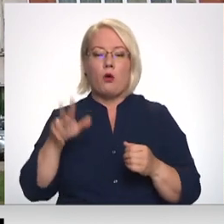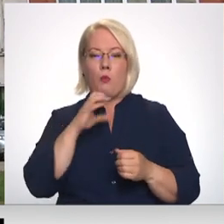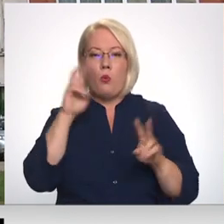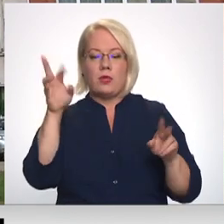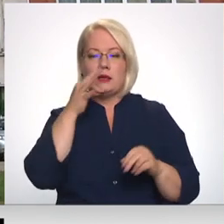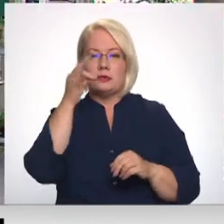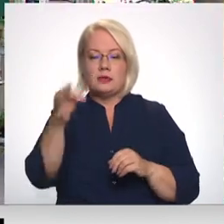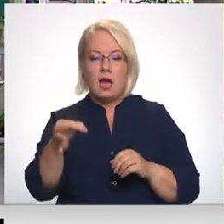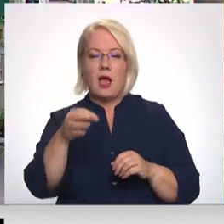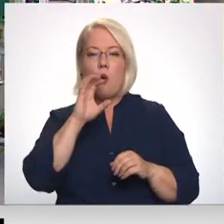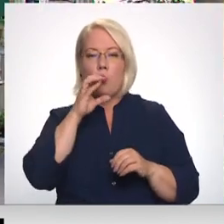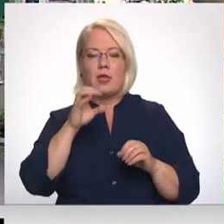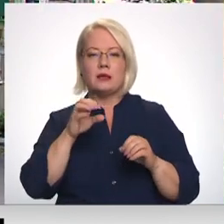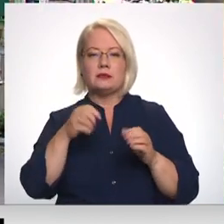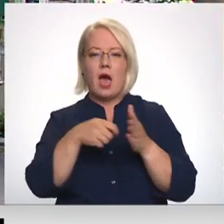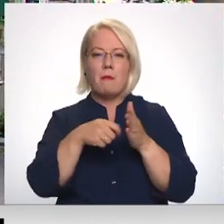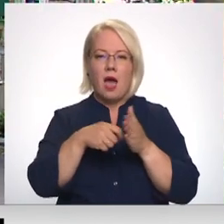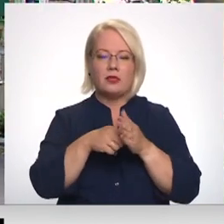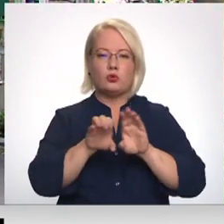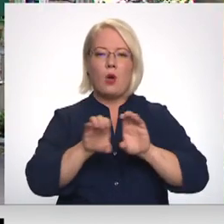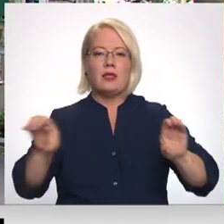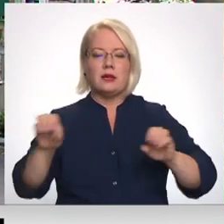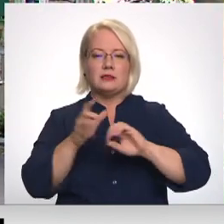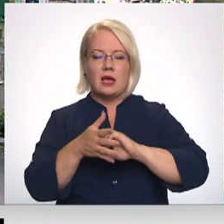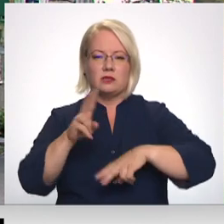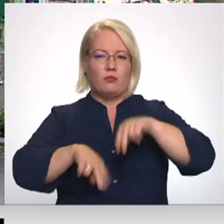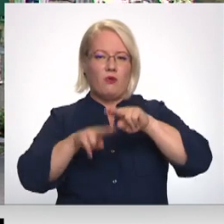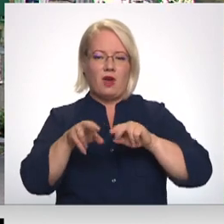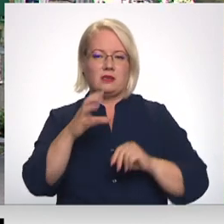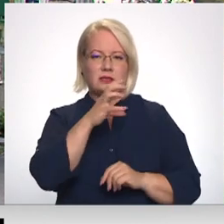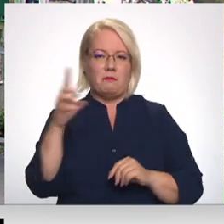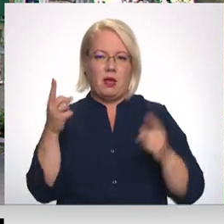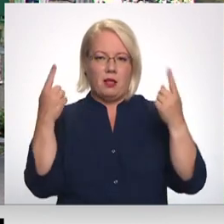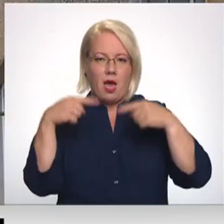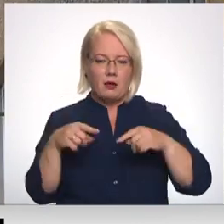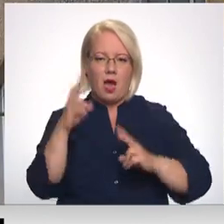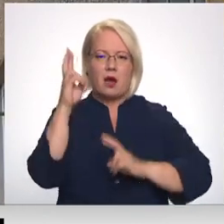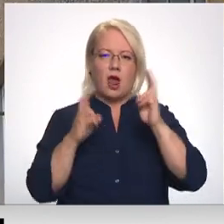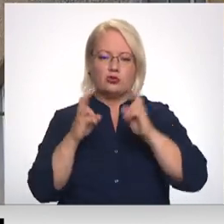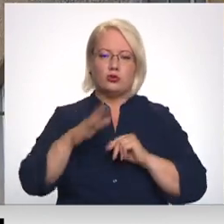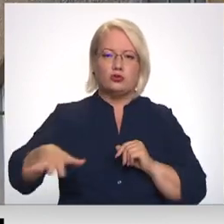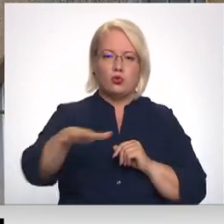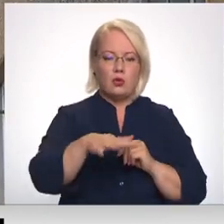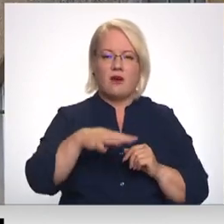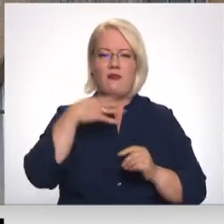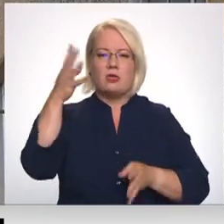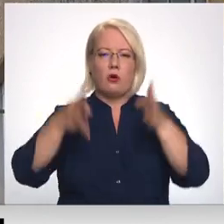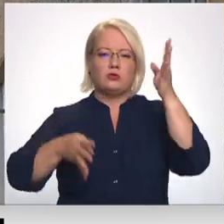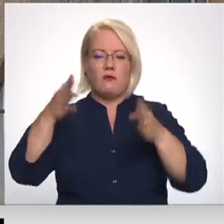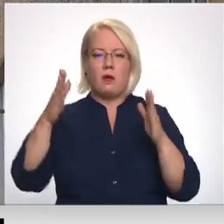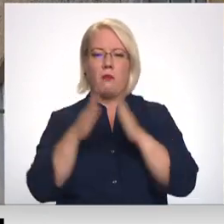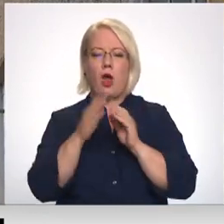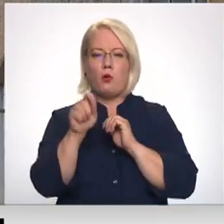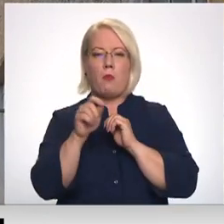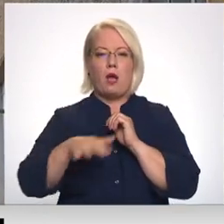apgādes un kanalizācijas sistēmas, kuras izbūvēts vēl padomju laikos, ražošanas zonās vai daudz dzīvokļu māju pagalmos, kuras tagad